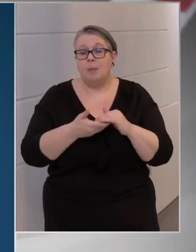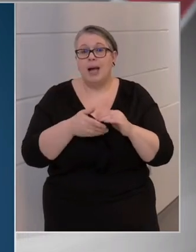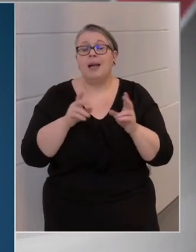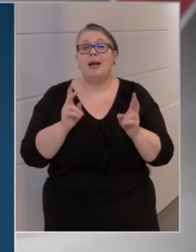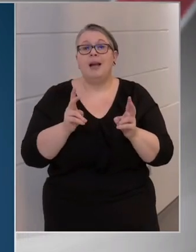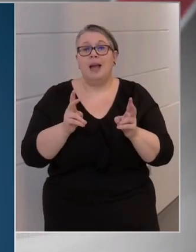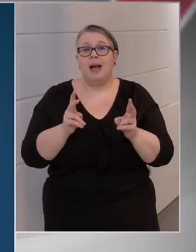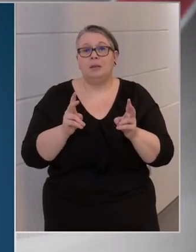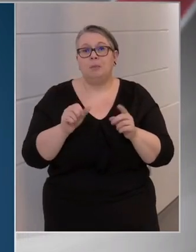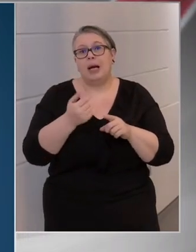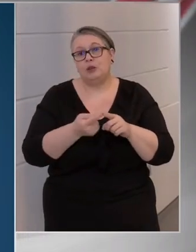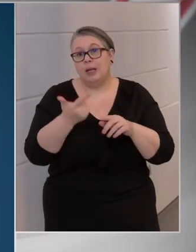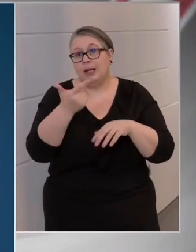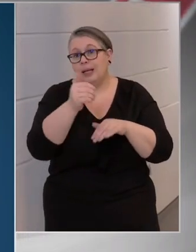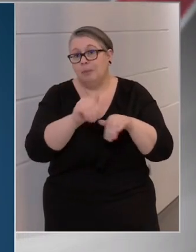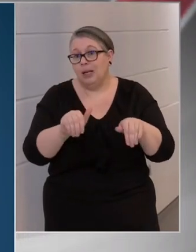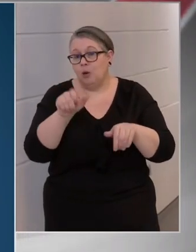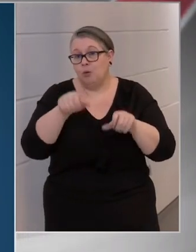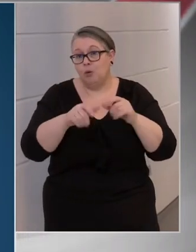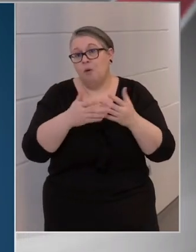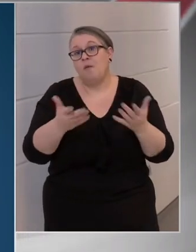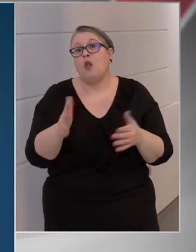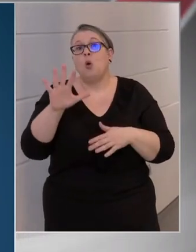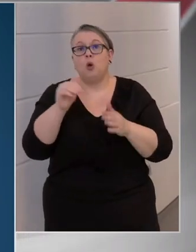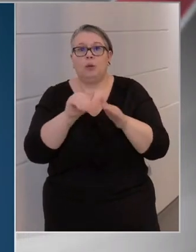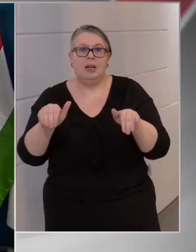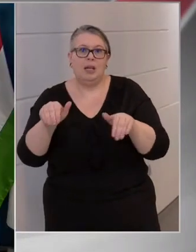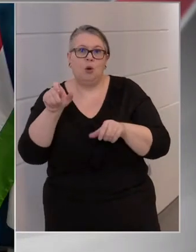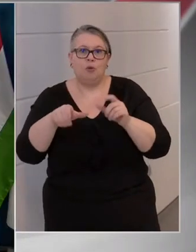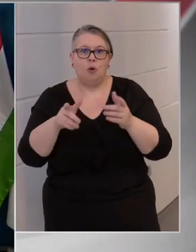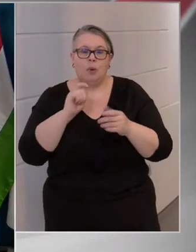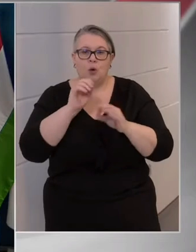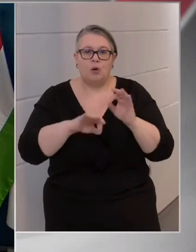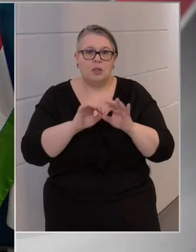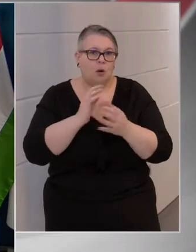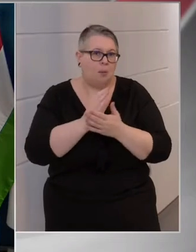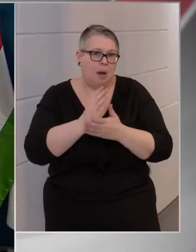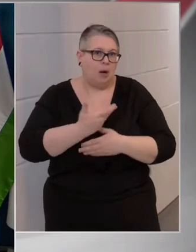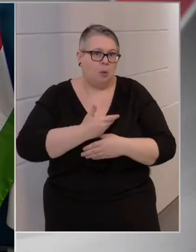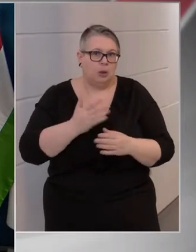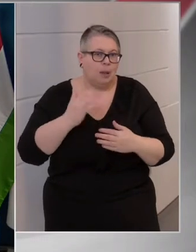lehet másfél-kétmillió embertől, akár ötmillió is, aki Magyarországon ezt már elkapta.